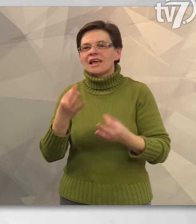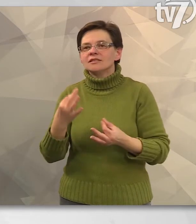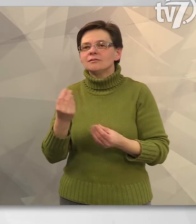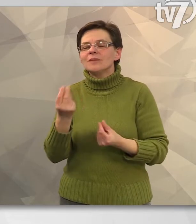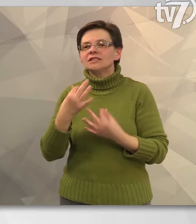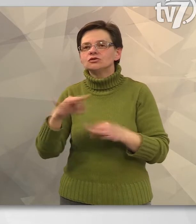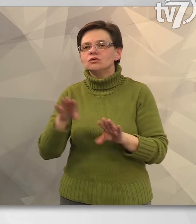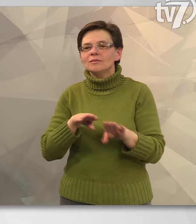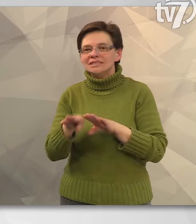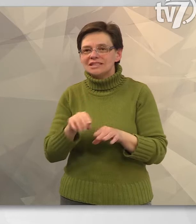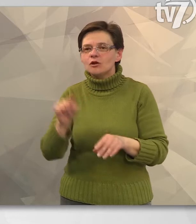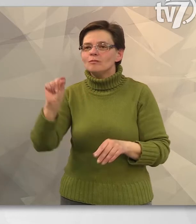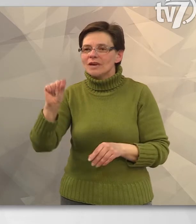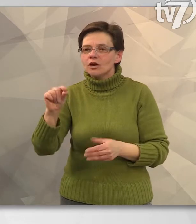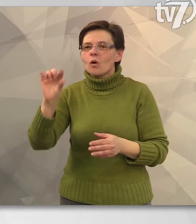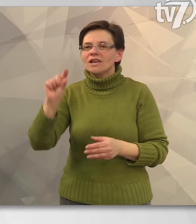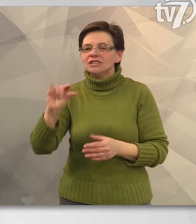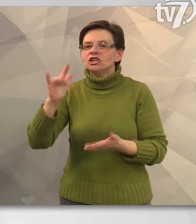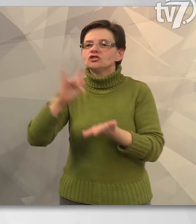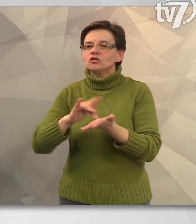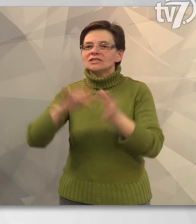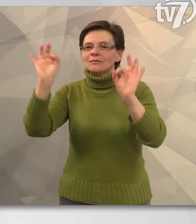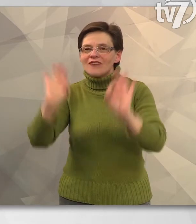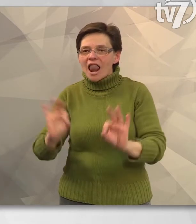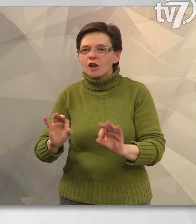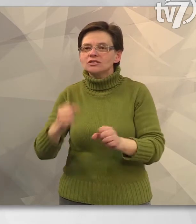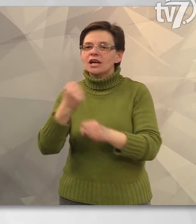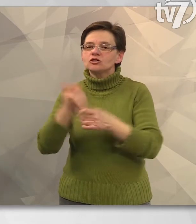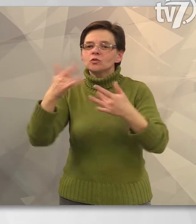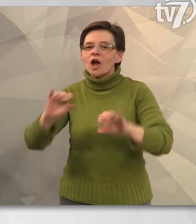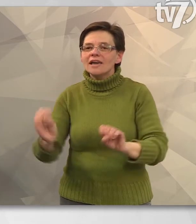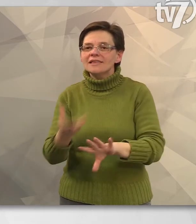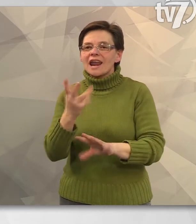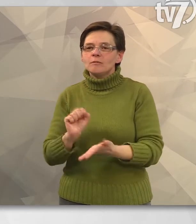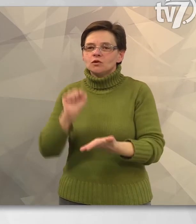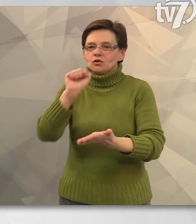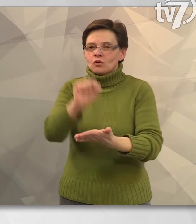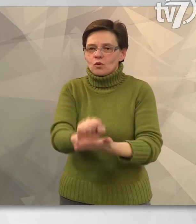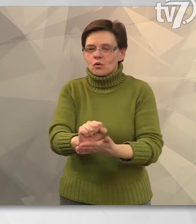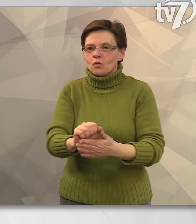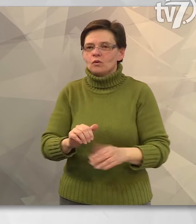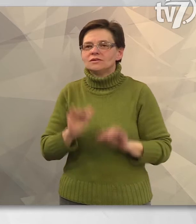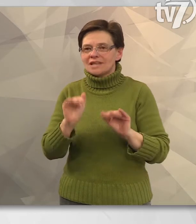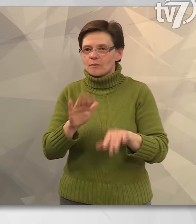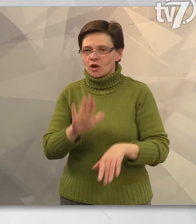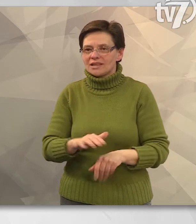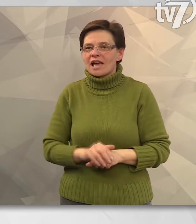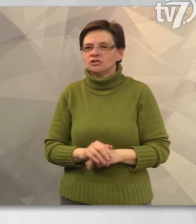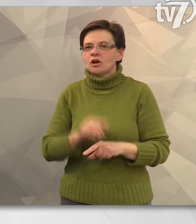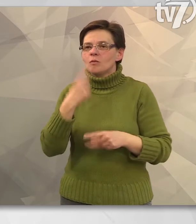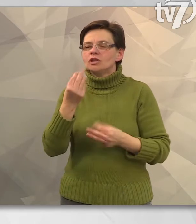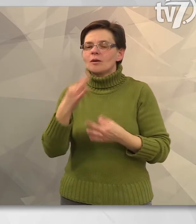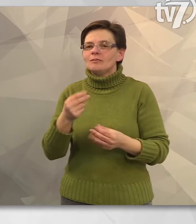hirdet a pénzügyminisztériuma mikro-, kis- és középvállalkozások munkahelyteremtő beruházásainak támogatására.